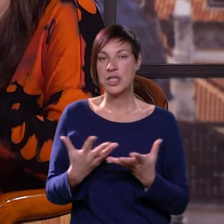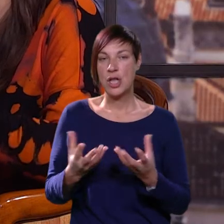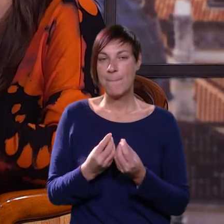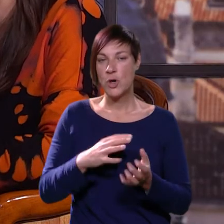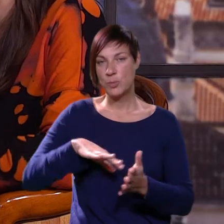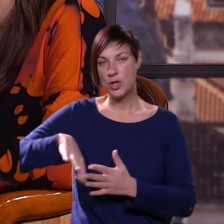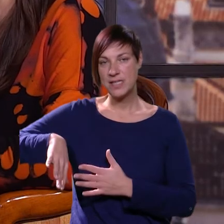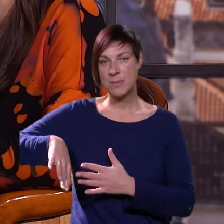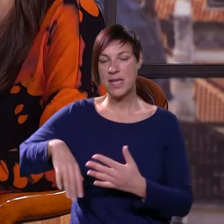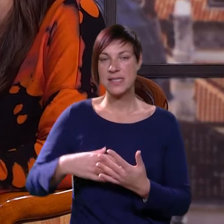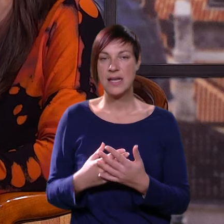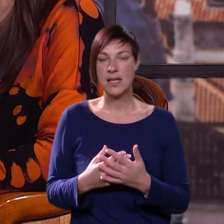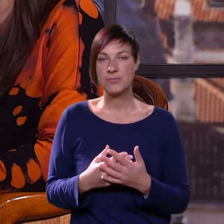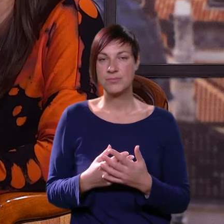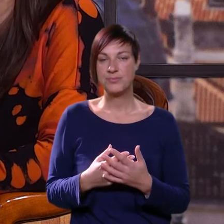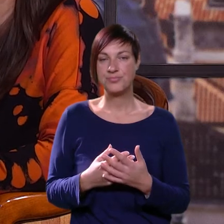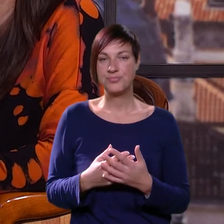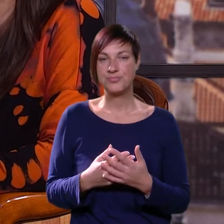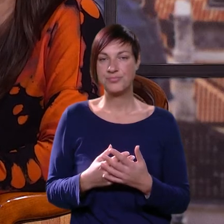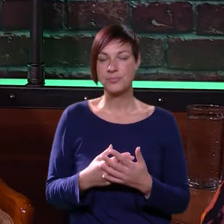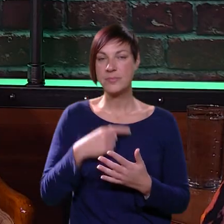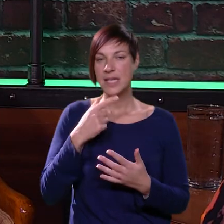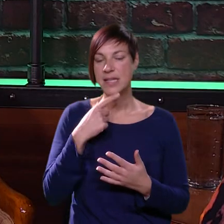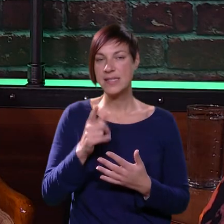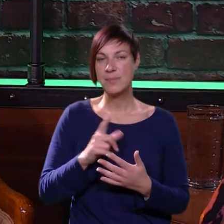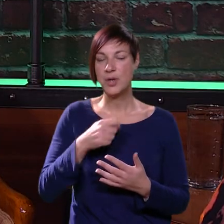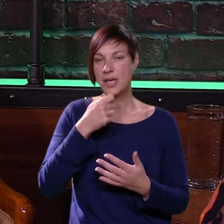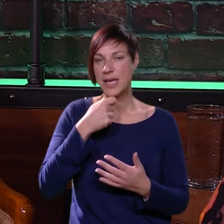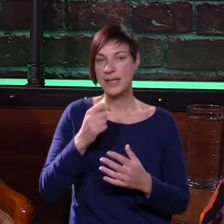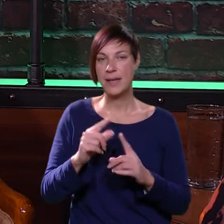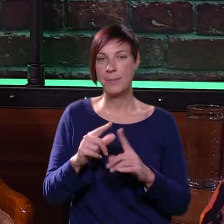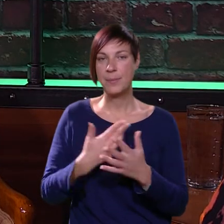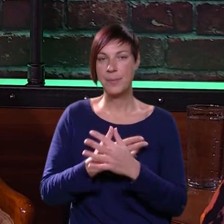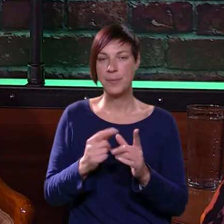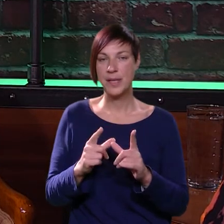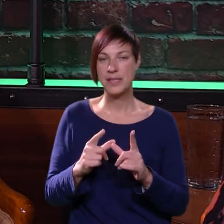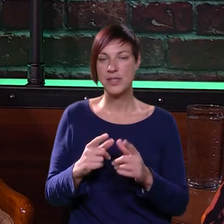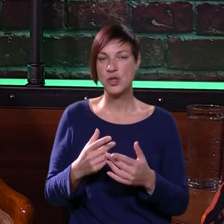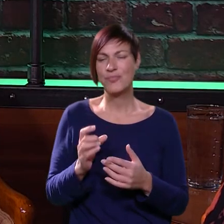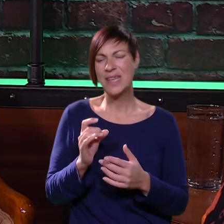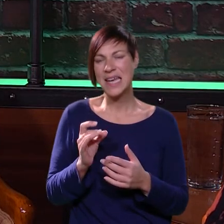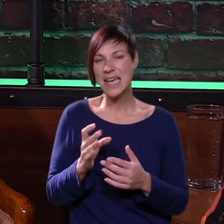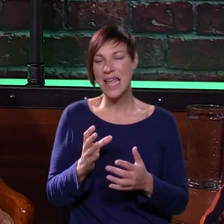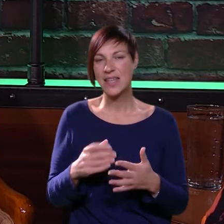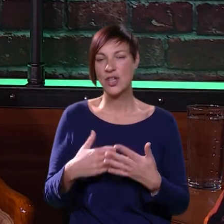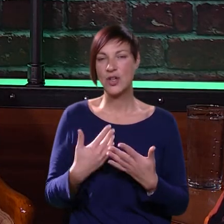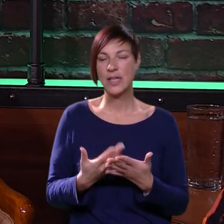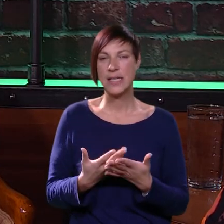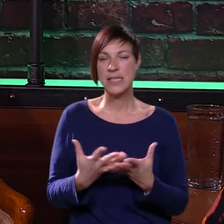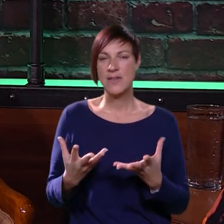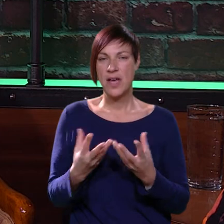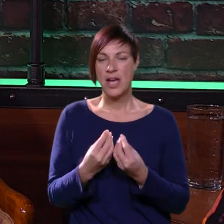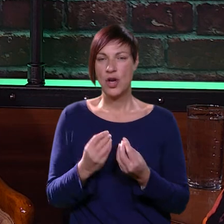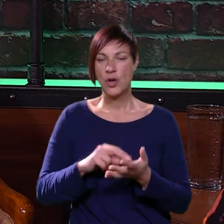je baš potpuno izbacila iz svog vjelovnika? Pa, recimo, ona jede pizzu, jako, jako rijetko, jer je pizza